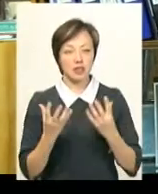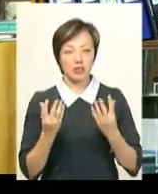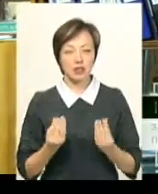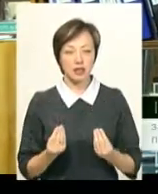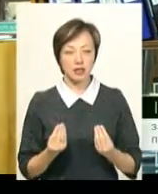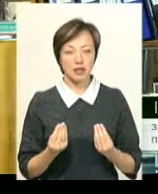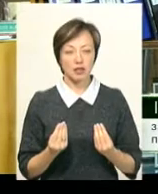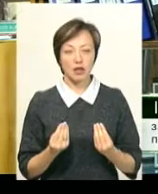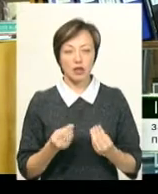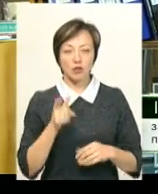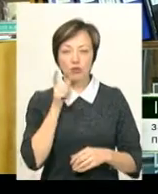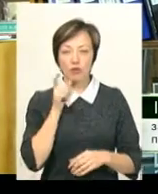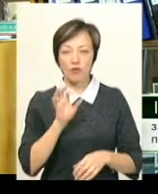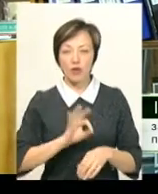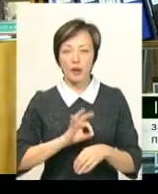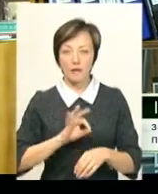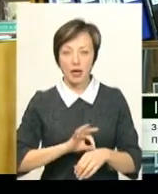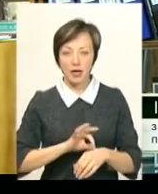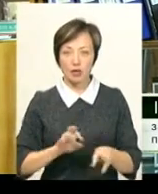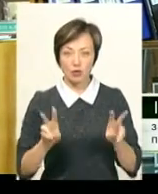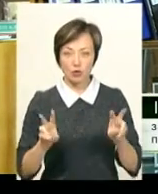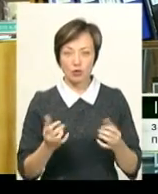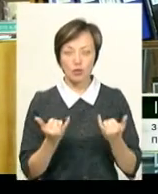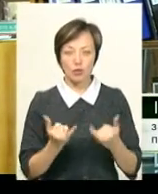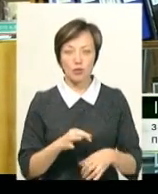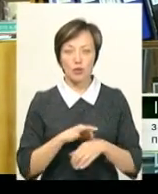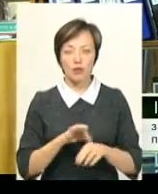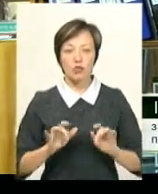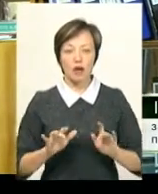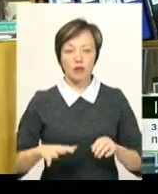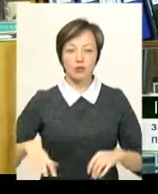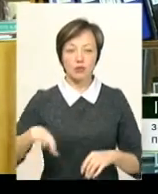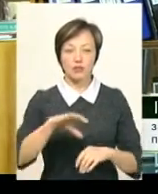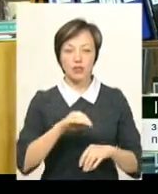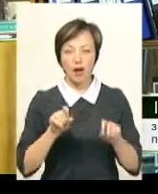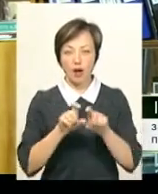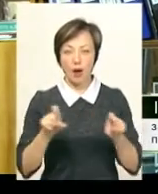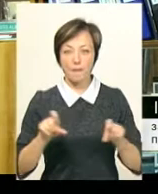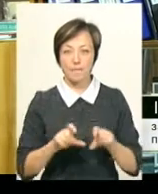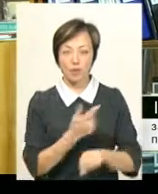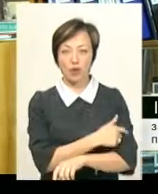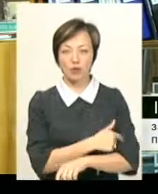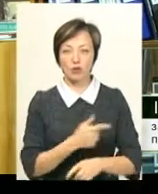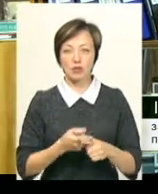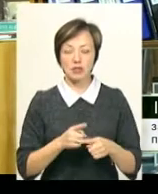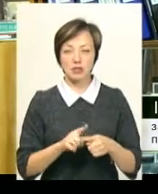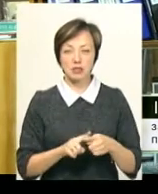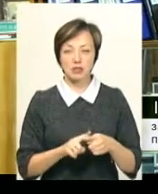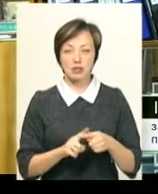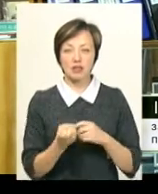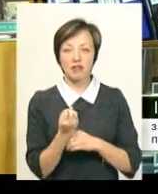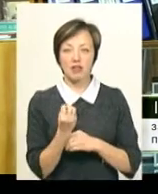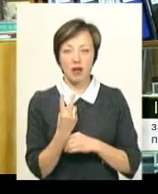сухрового діабету, сьогодні у нас проводиться акція по всіх амбулаторіях, у нас 12